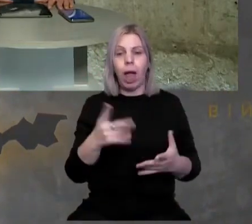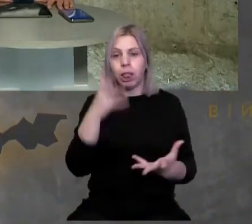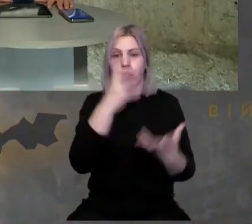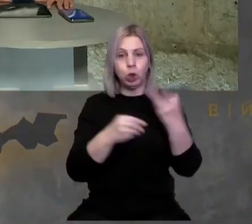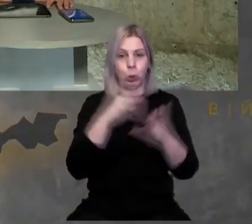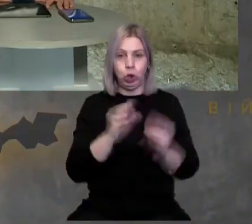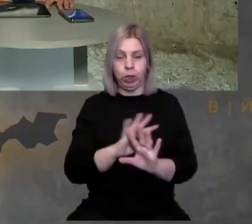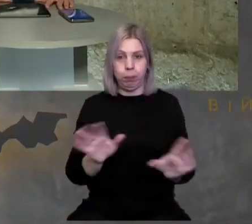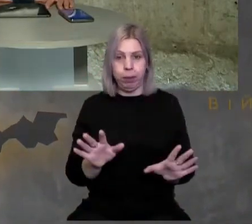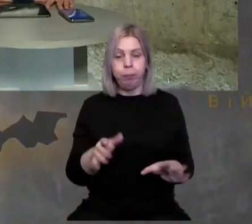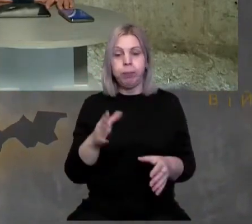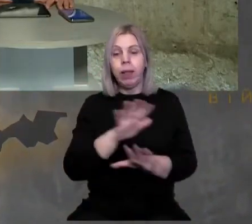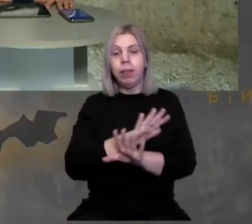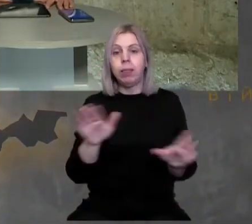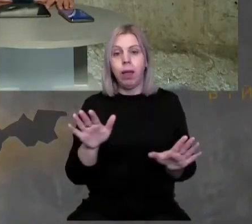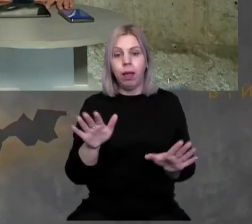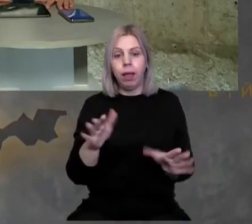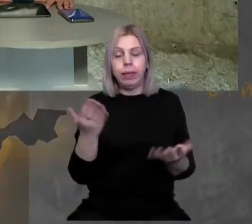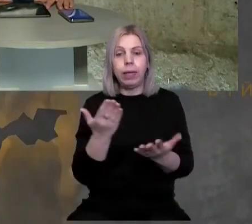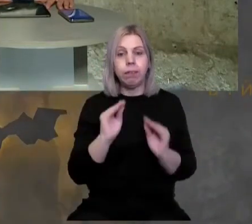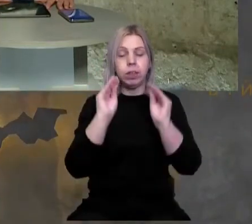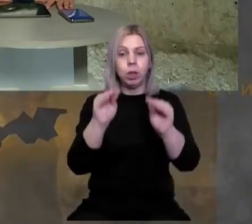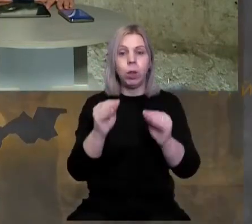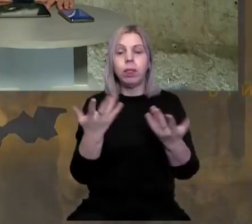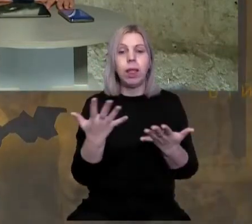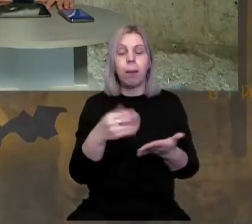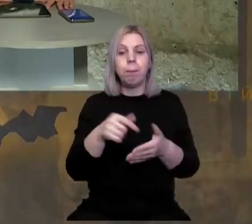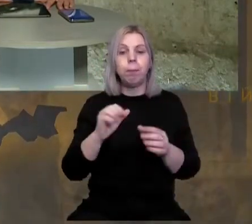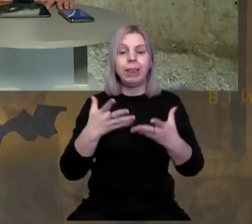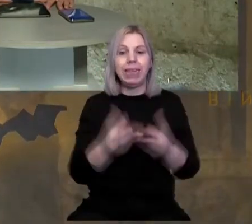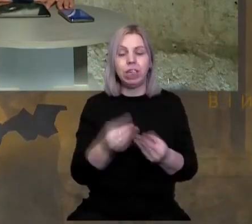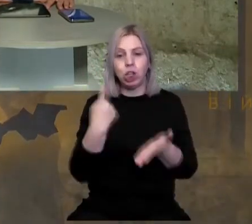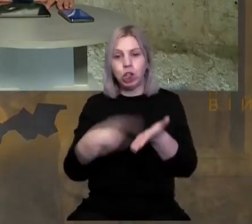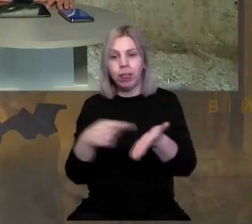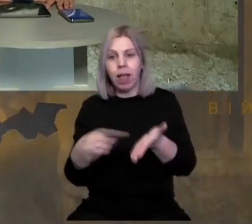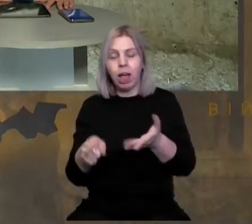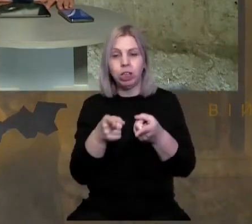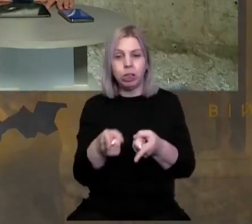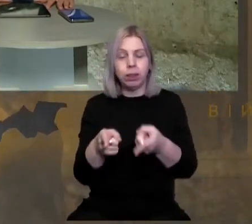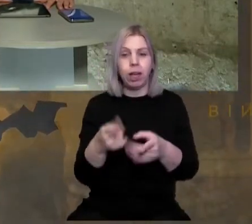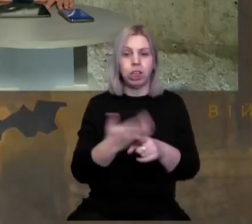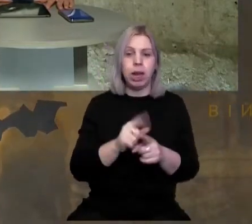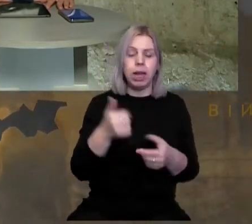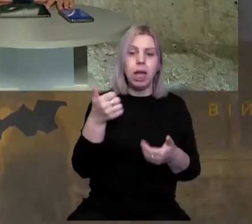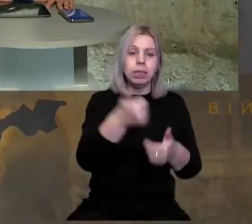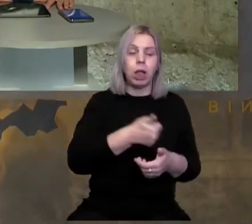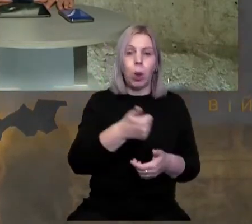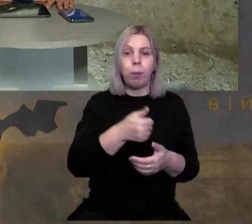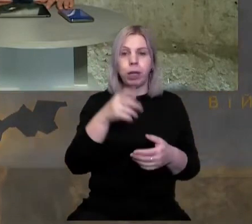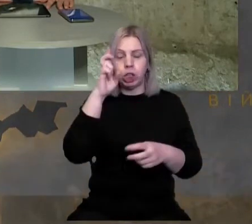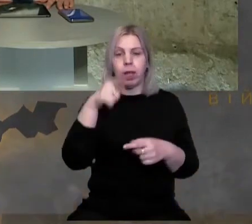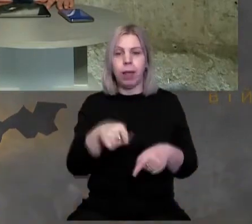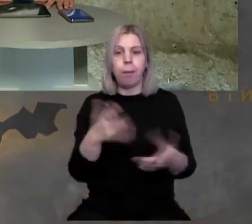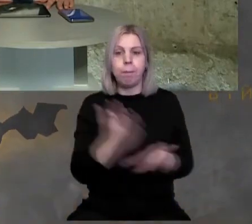штучними. Які встановлюються не під тиском шантажу або задобрювань держави, яка